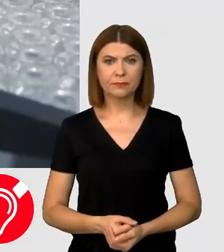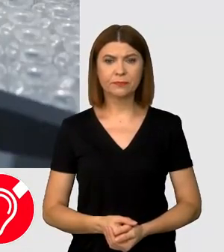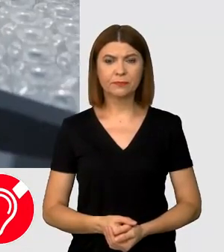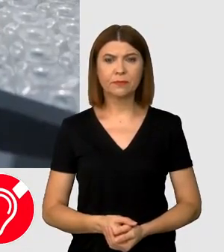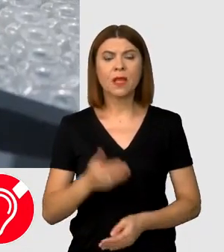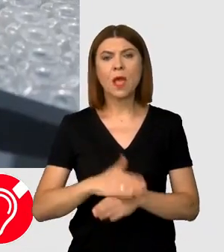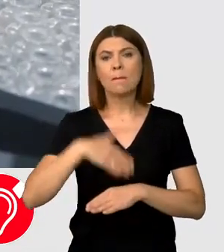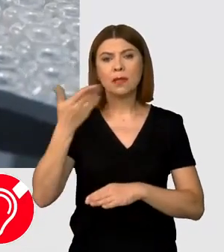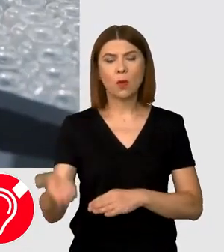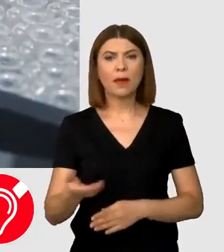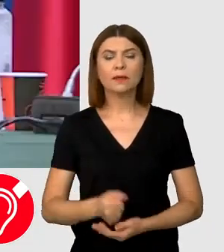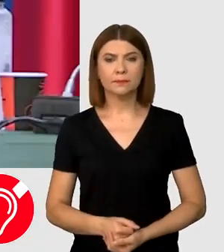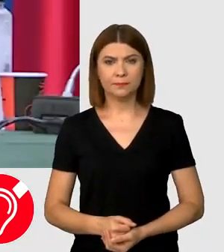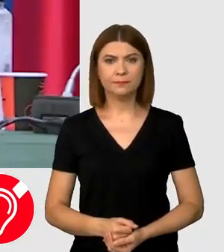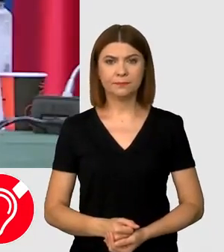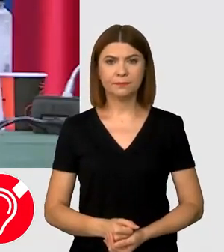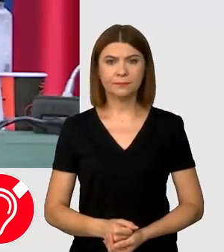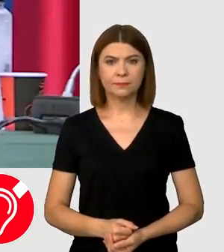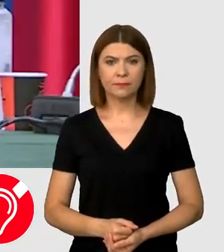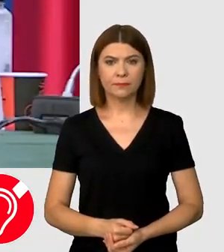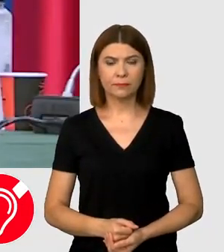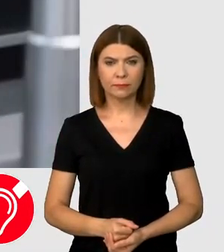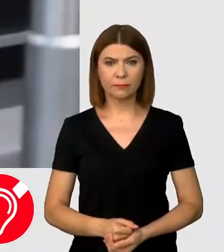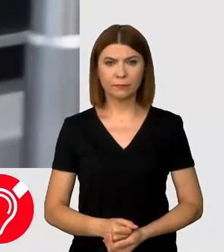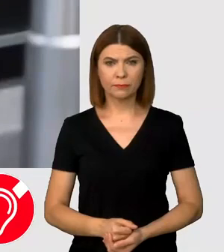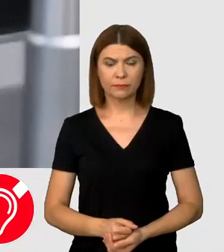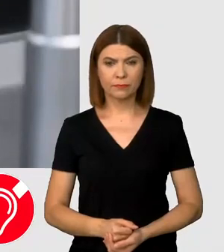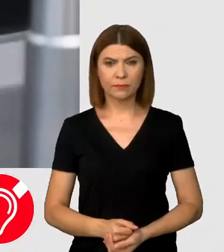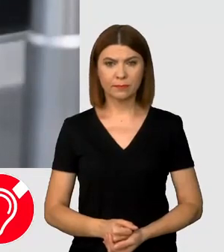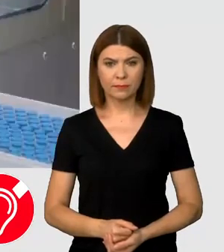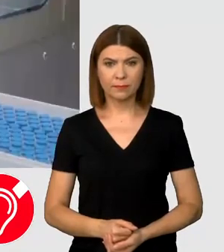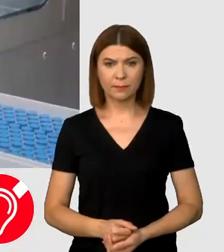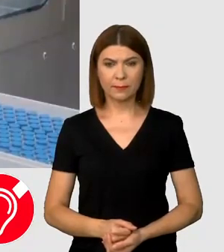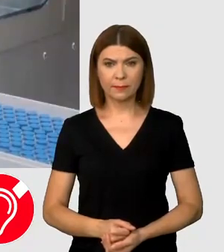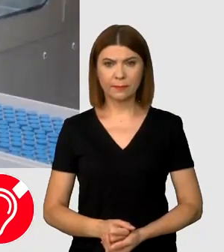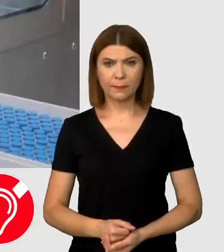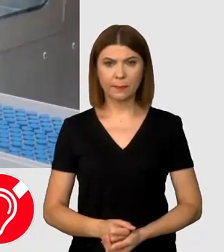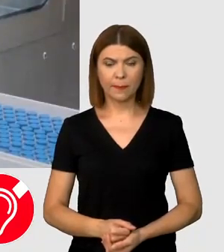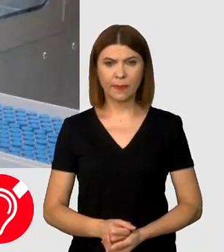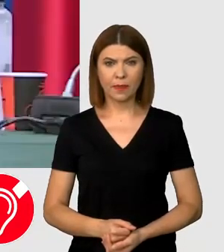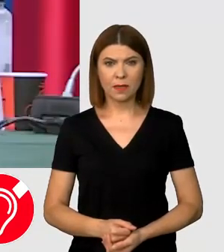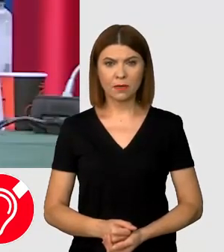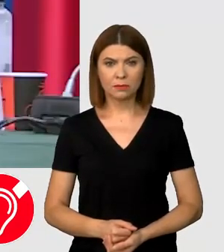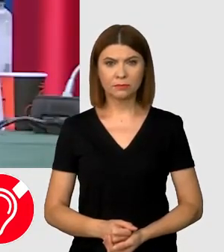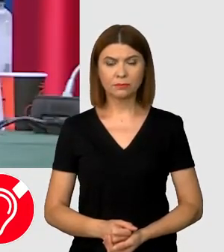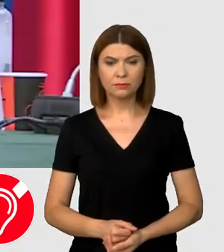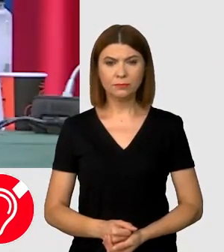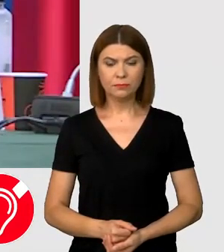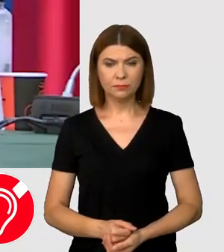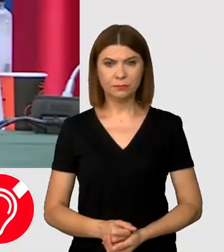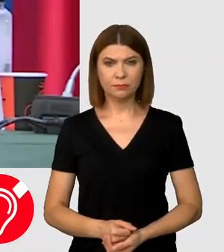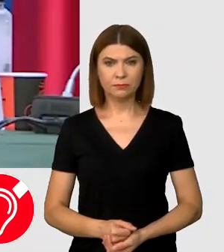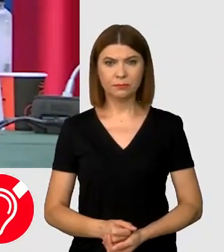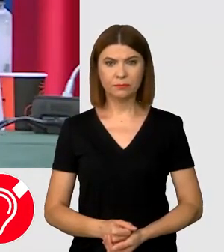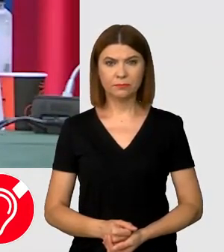Pe de-o parte, administrarea unei doze suplimentare pe bază de RNMESAGER care să fie administrat